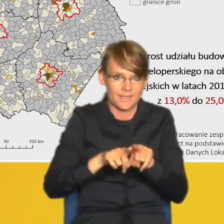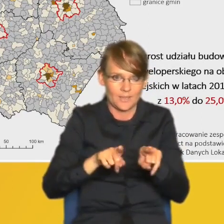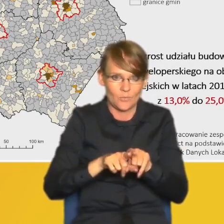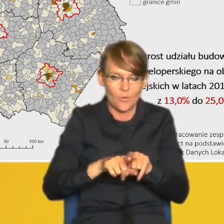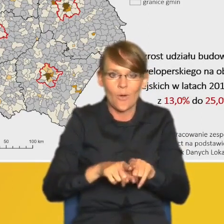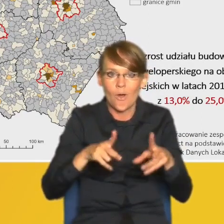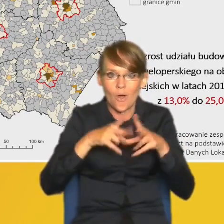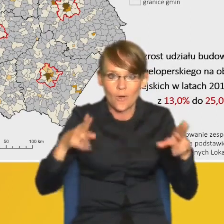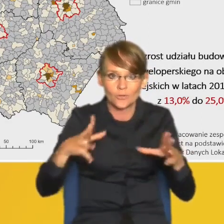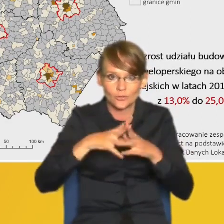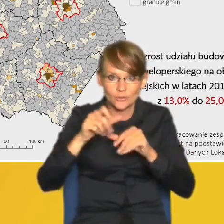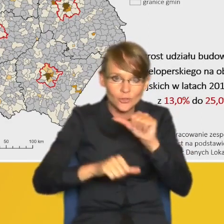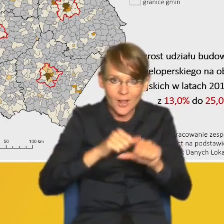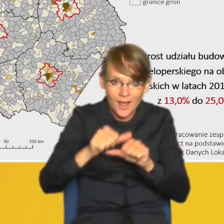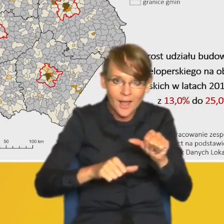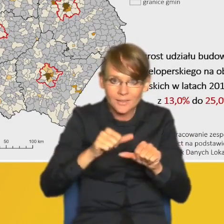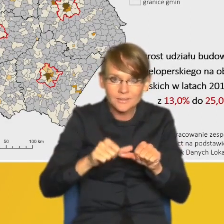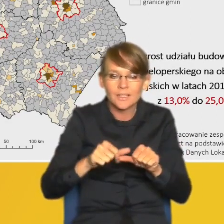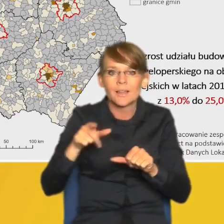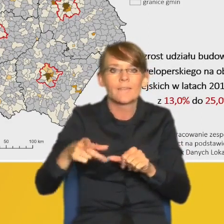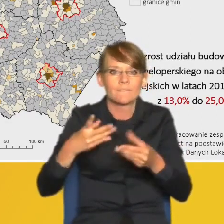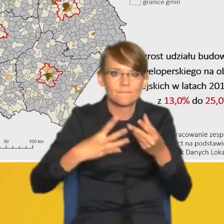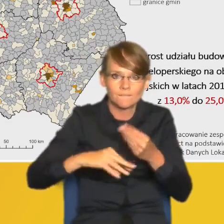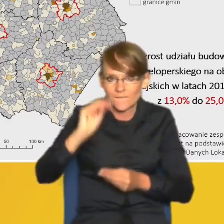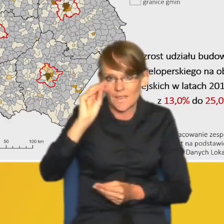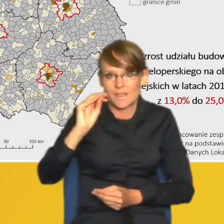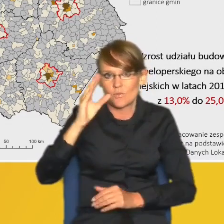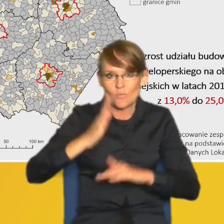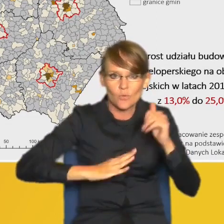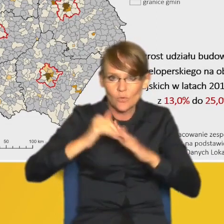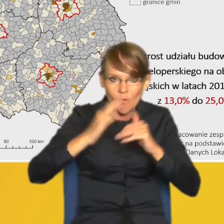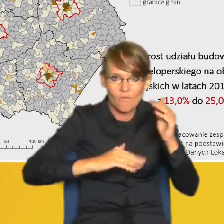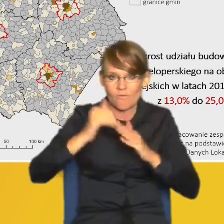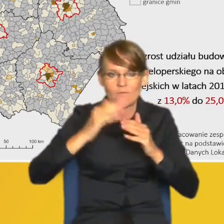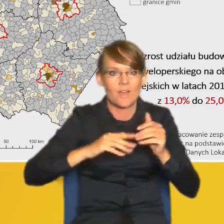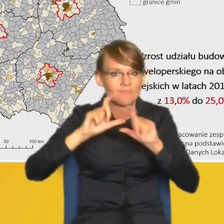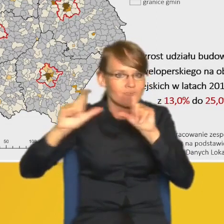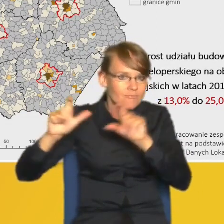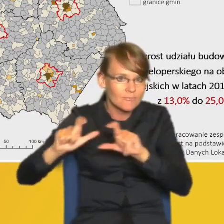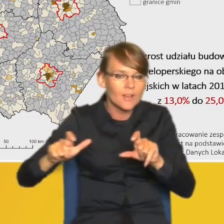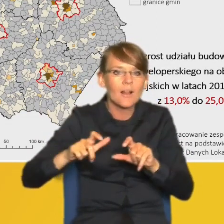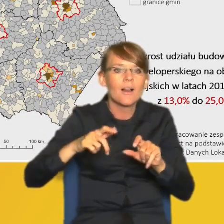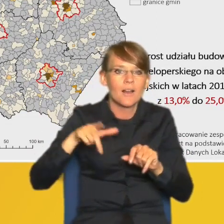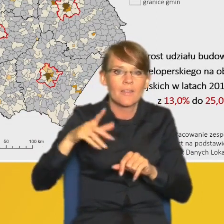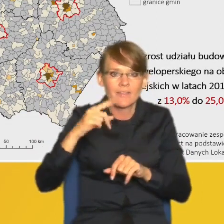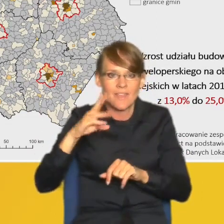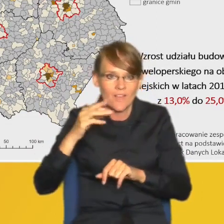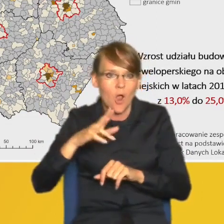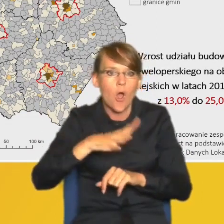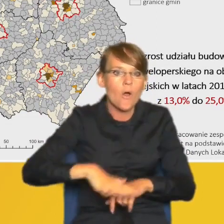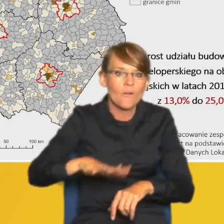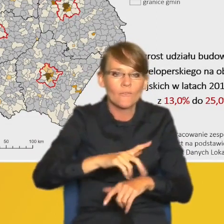10 lat wzrost udziału budownictwa deweloperskiego na obszarach wiejskich